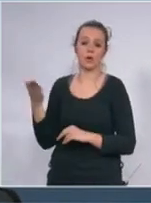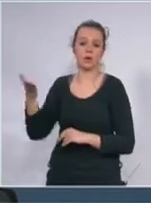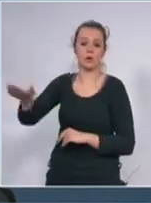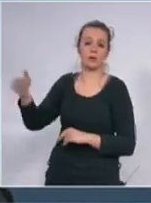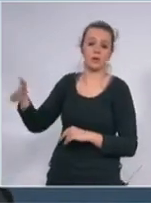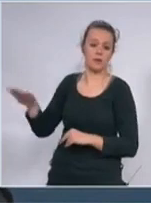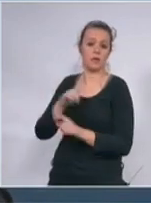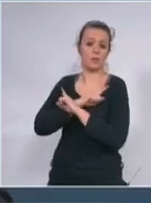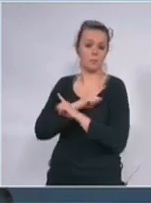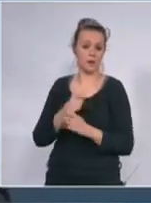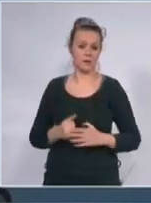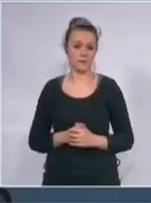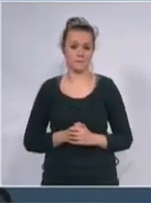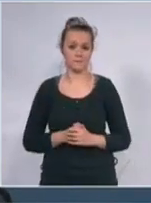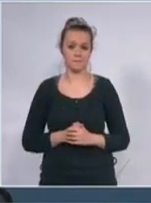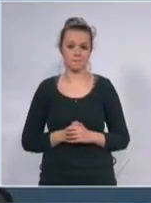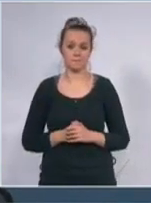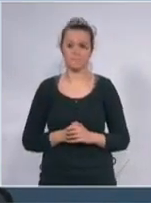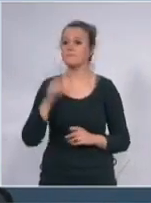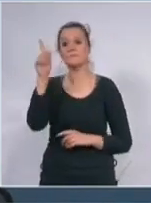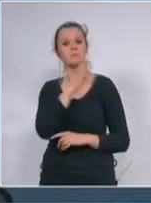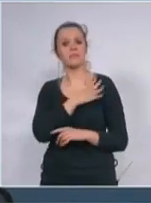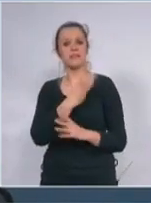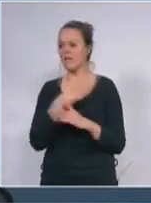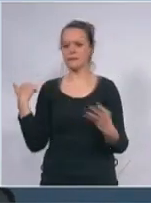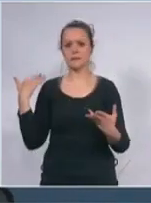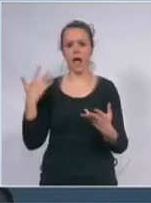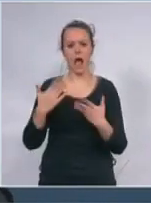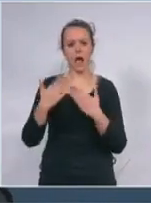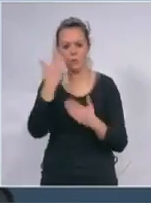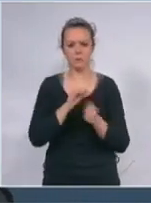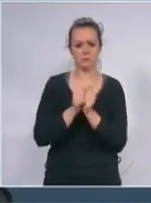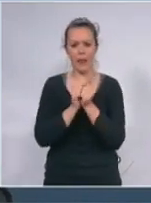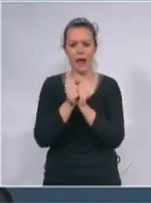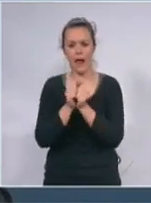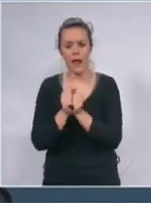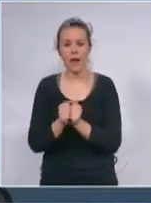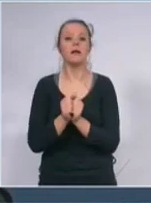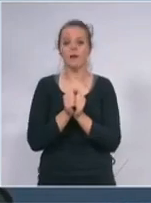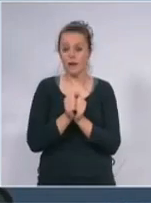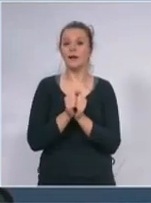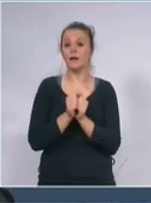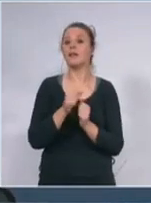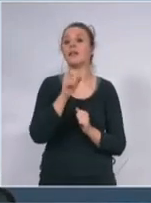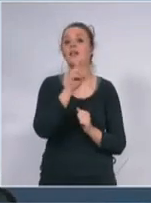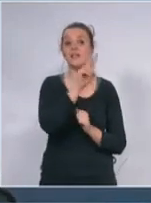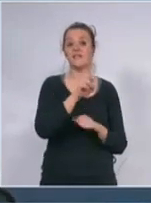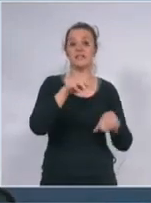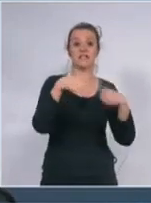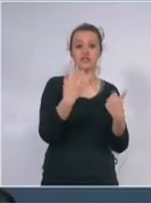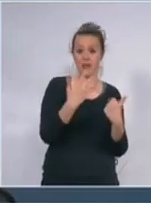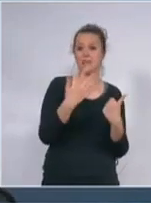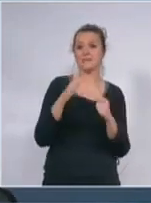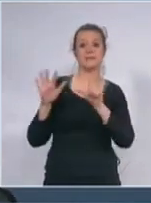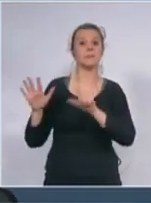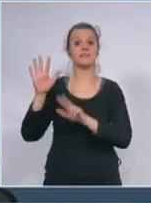Hrvatska koja se sjajno držala ima 206 ima 78 u jednom danu to čeka nas sutra